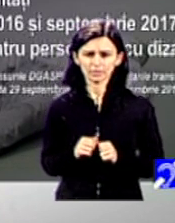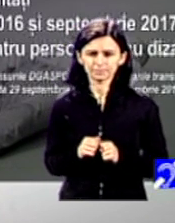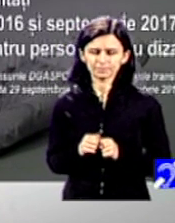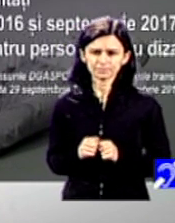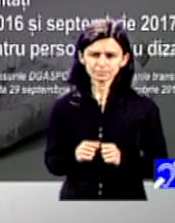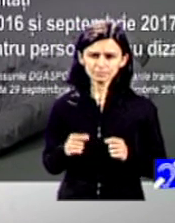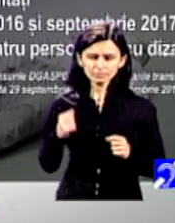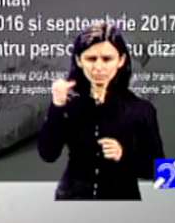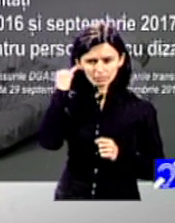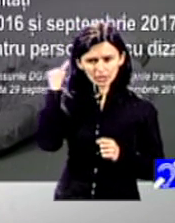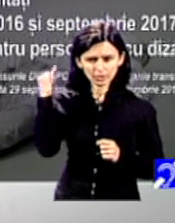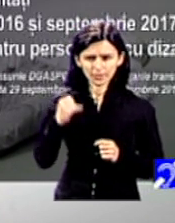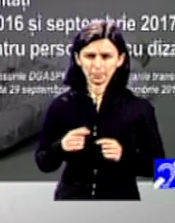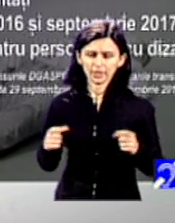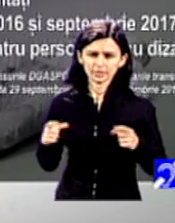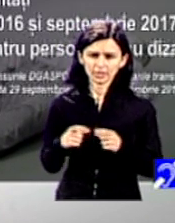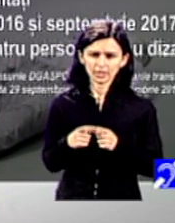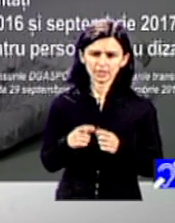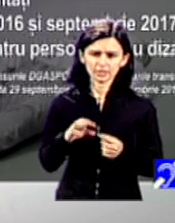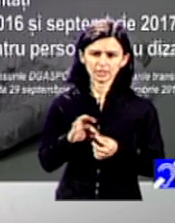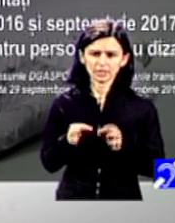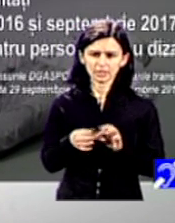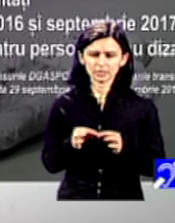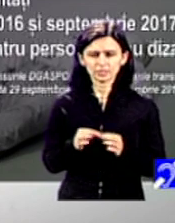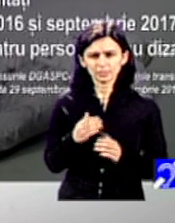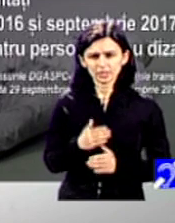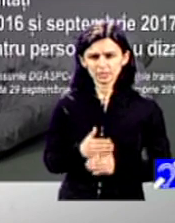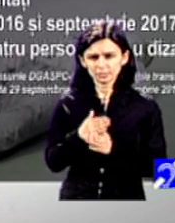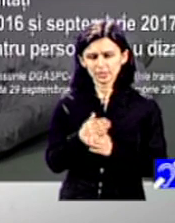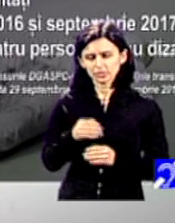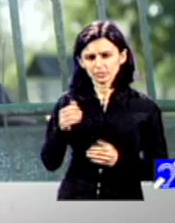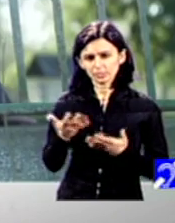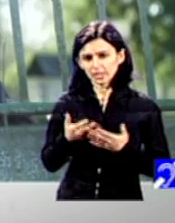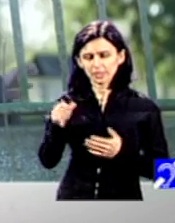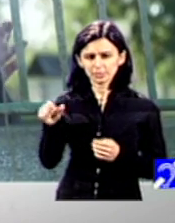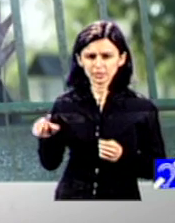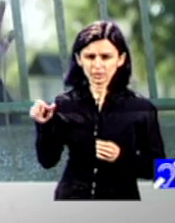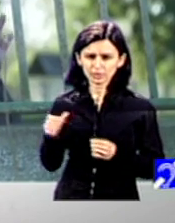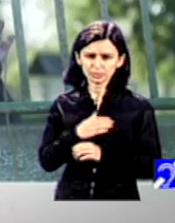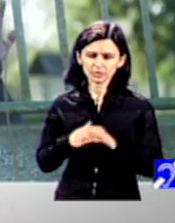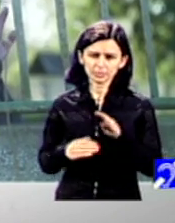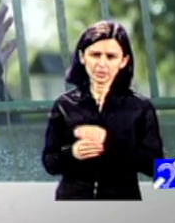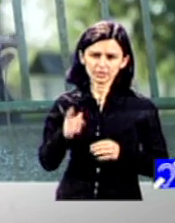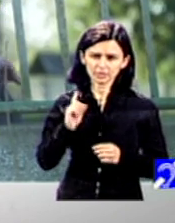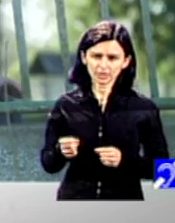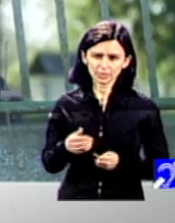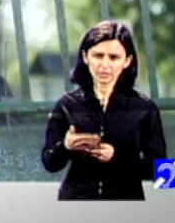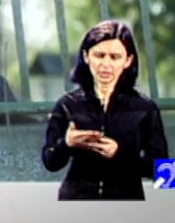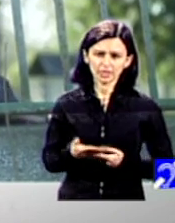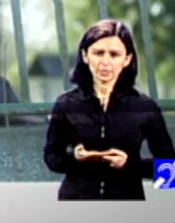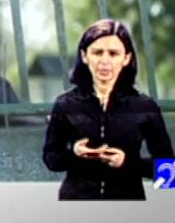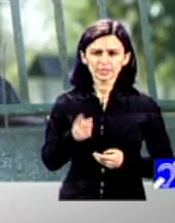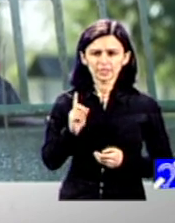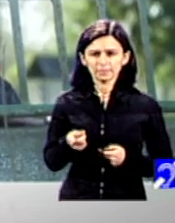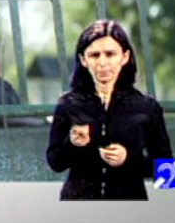de carantină, a însemnat automat că sprijinul pe care persoanele cu dizabilități trebuie să-l primească ar fi